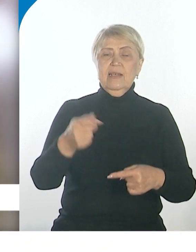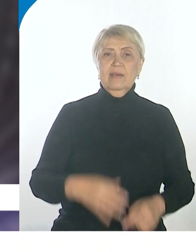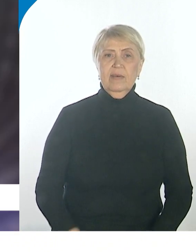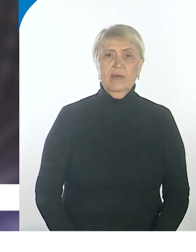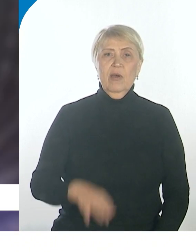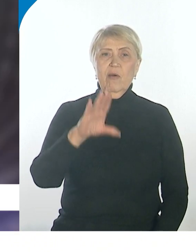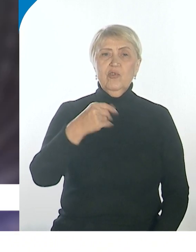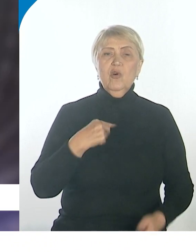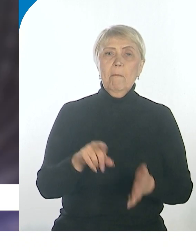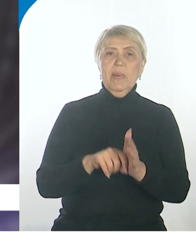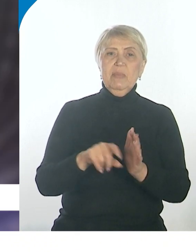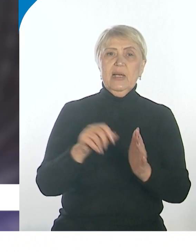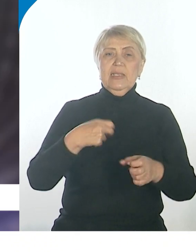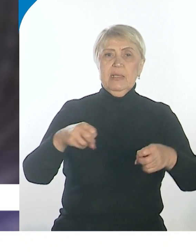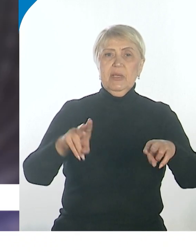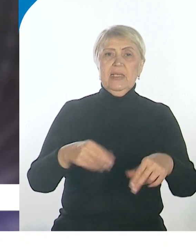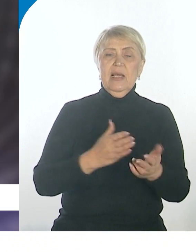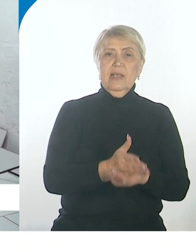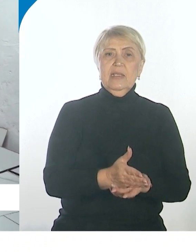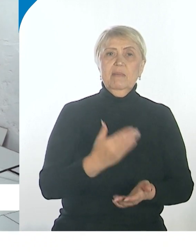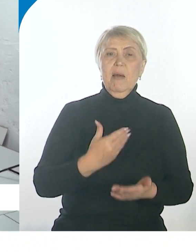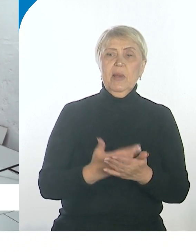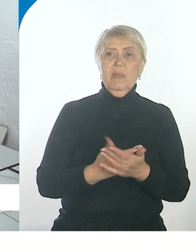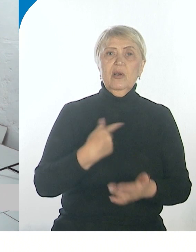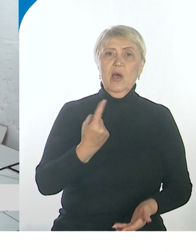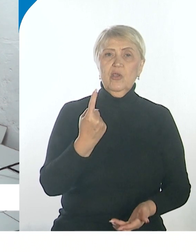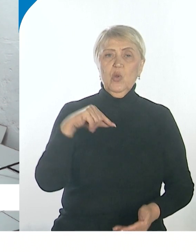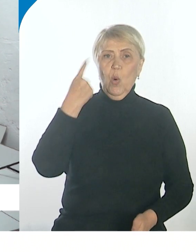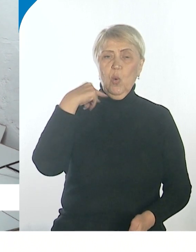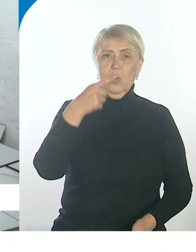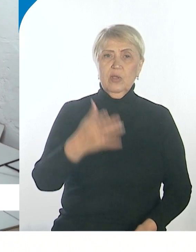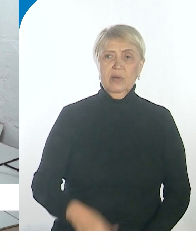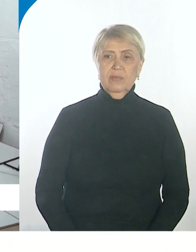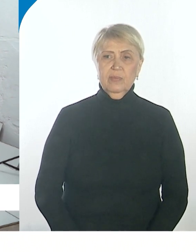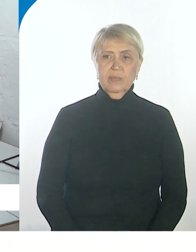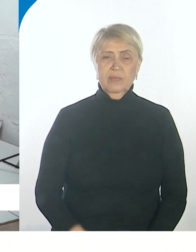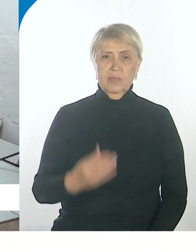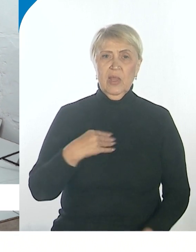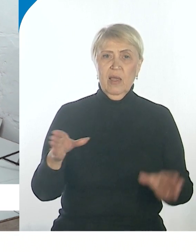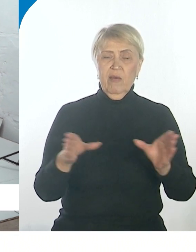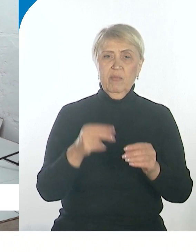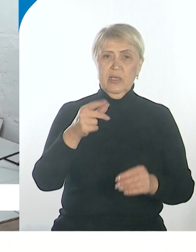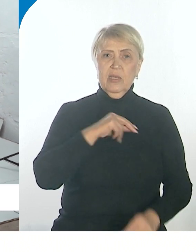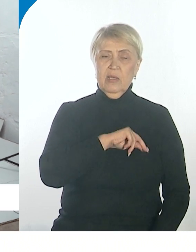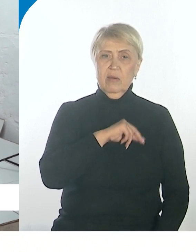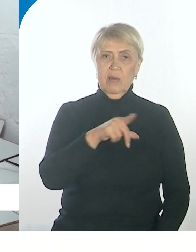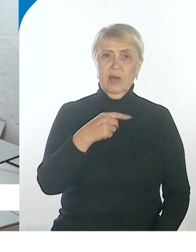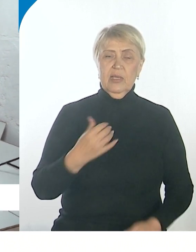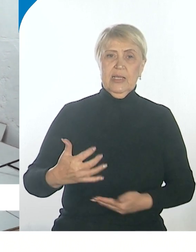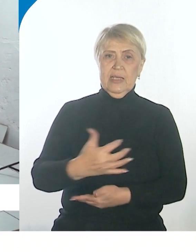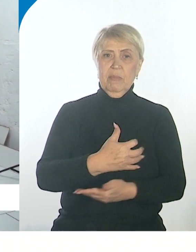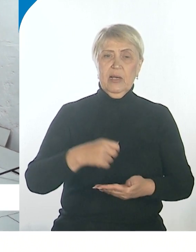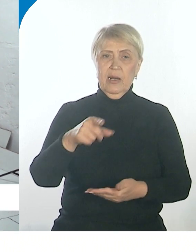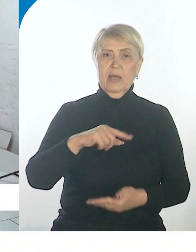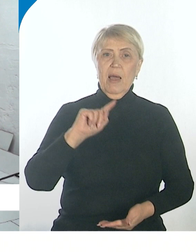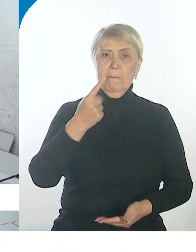тщательно подбирался специалистами почти год. Мне помогает Паулайн. Мы с ними сотрудничаем уже много лет. Они меня собирали до этого